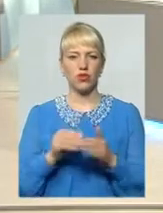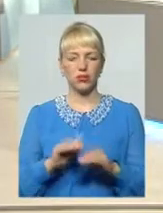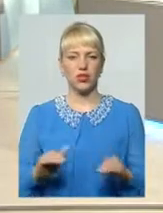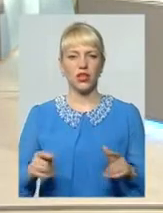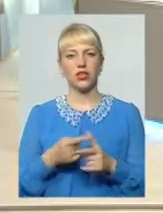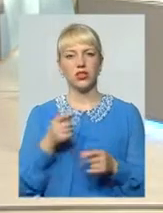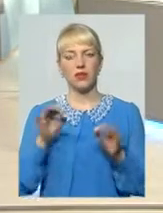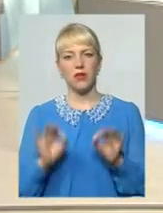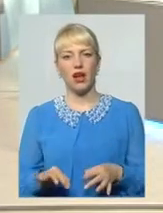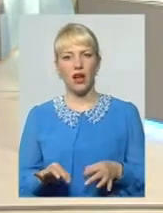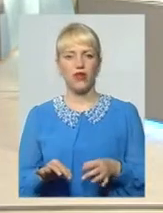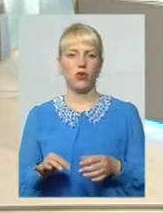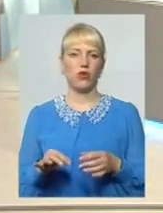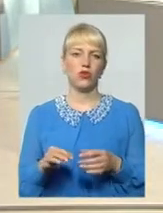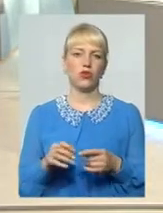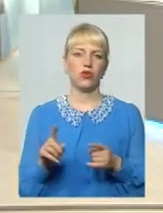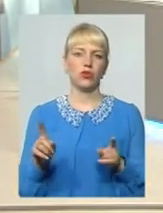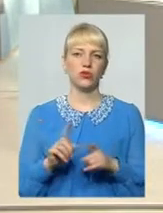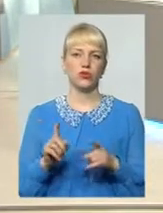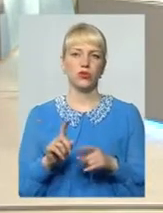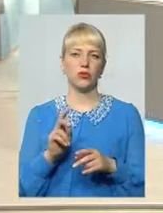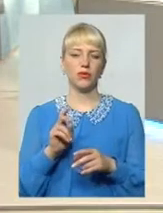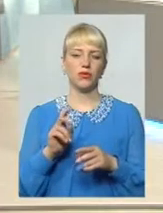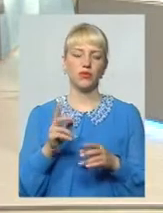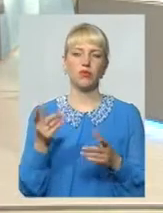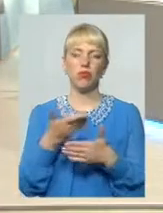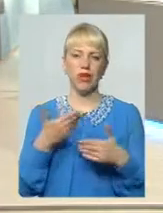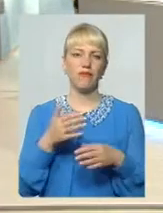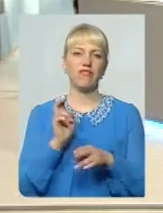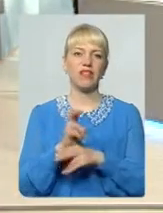правильно Чи не робимо, що відвідуємо таку сім'ю